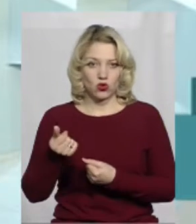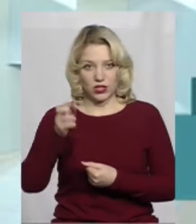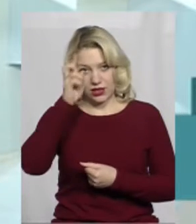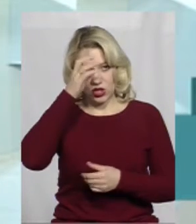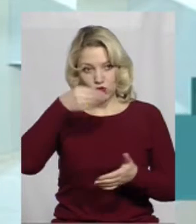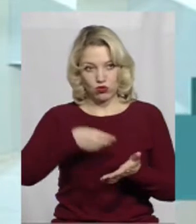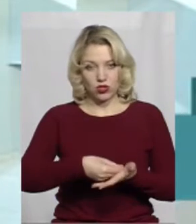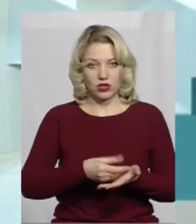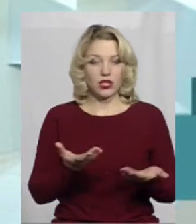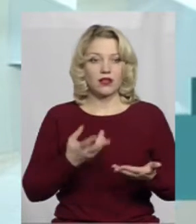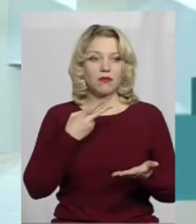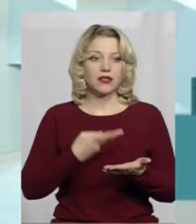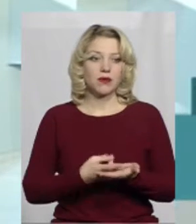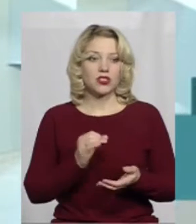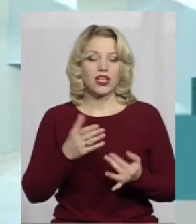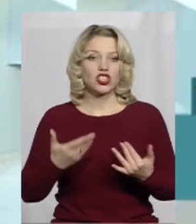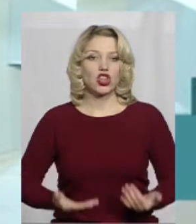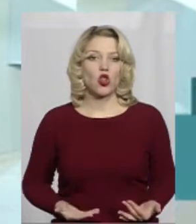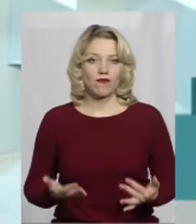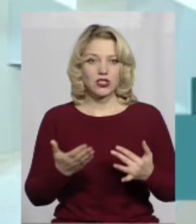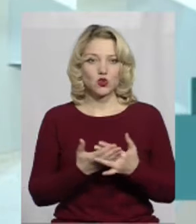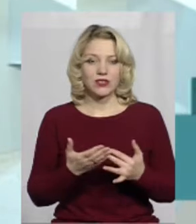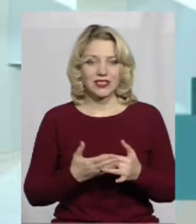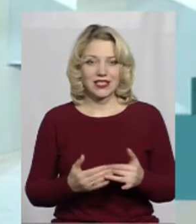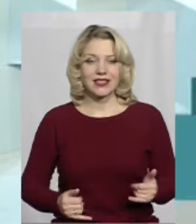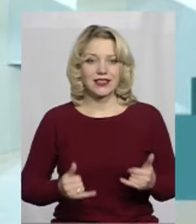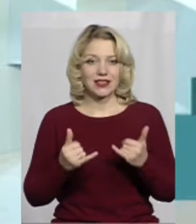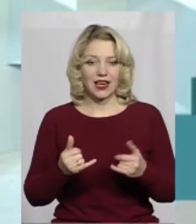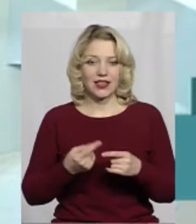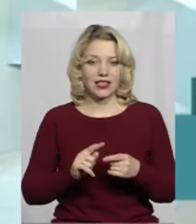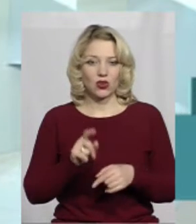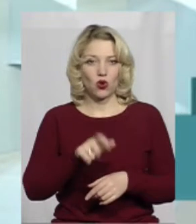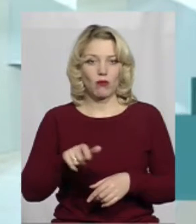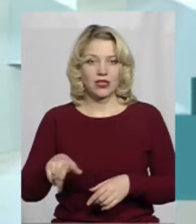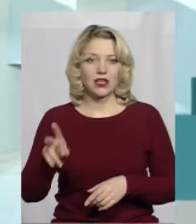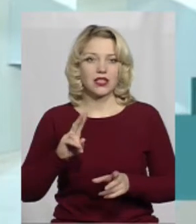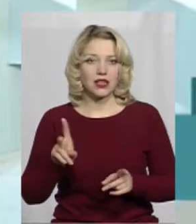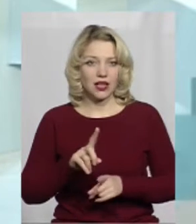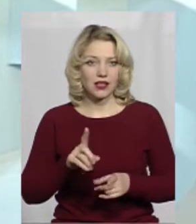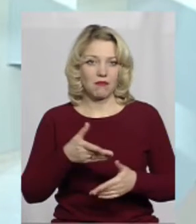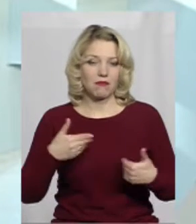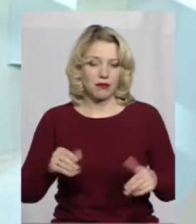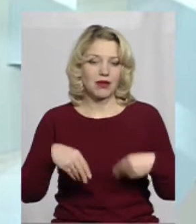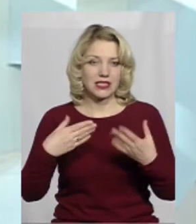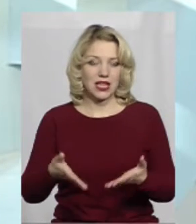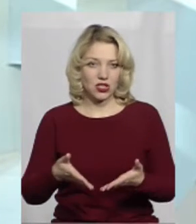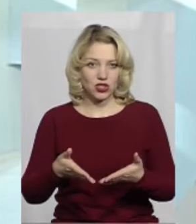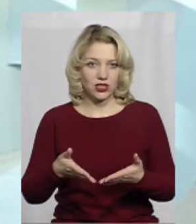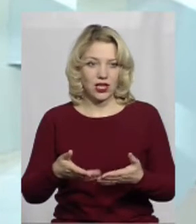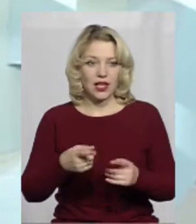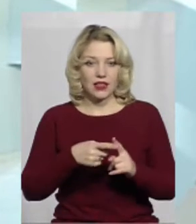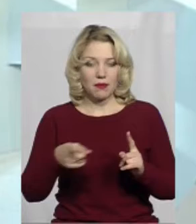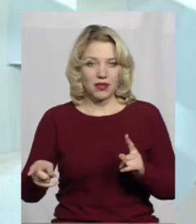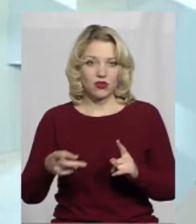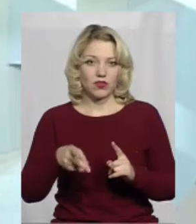держбюджету, які передбачені на житлові субсидії, для тих громадян, яким ми, скажімо так, призначили їх в опалюваний